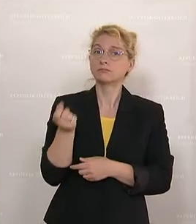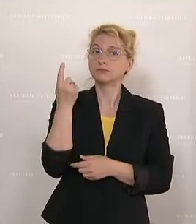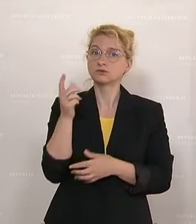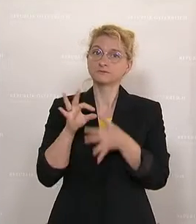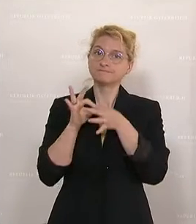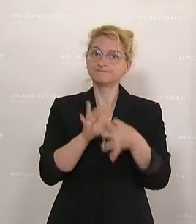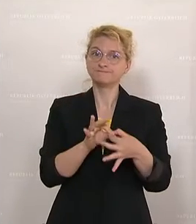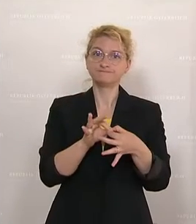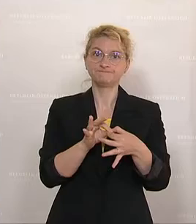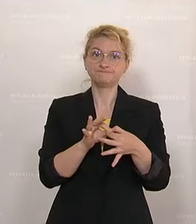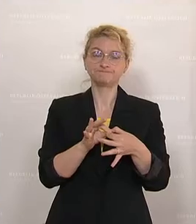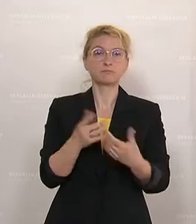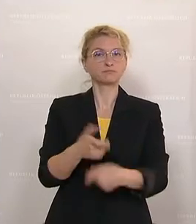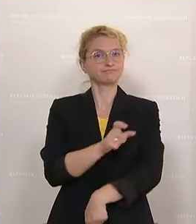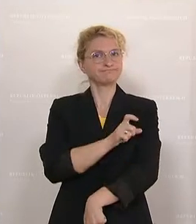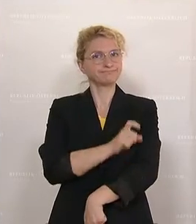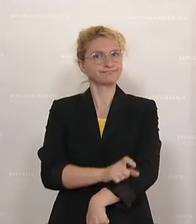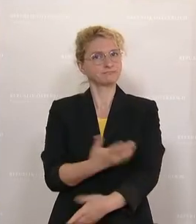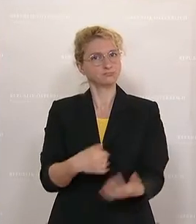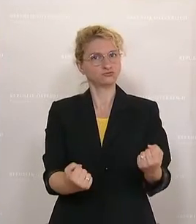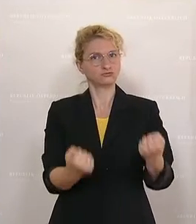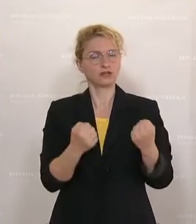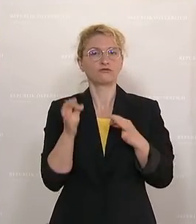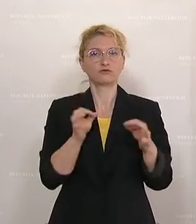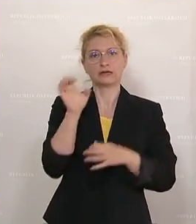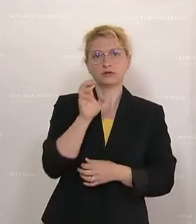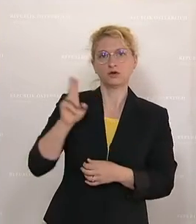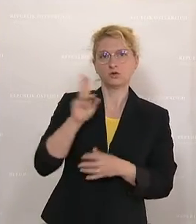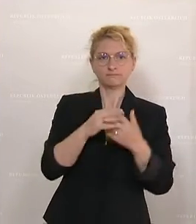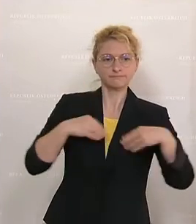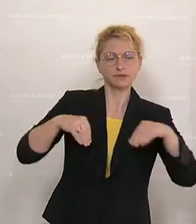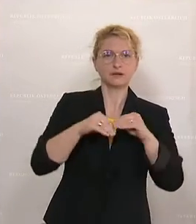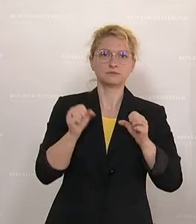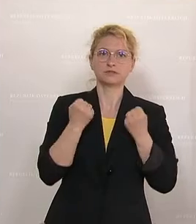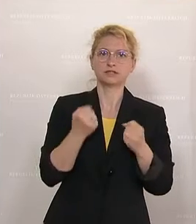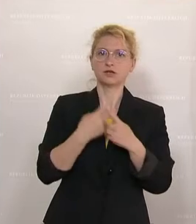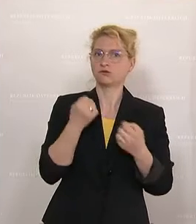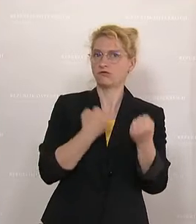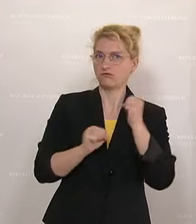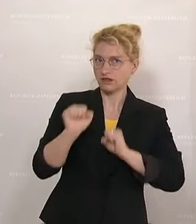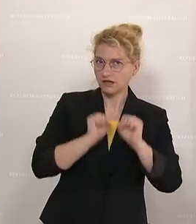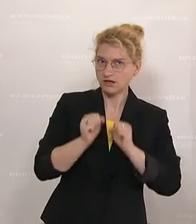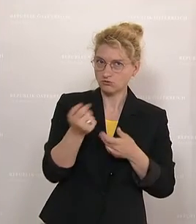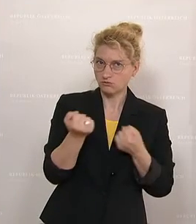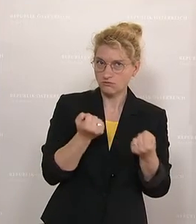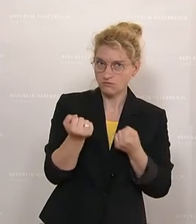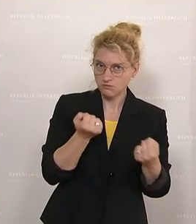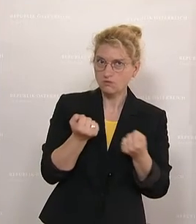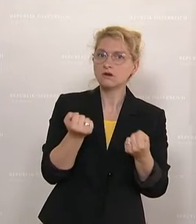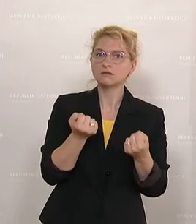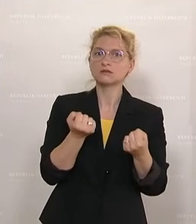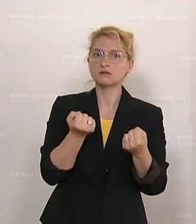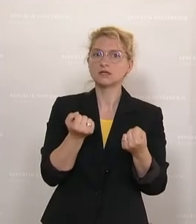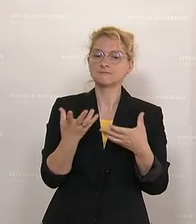eine stärkere Resilienz der Europäischen Union im Bereich der gemeinsamen Sicherheits- und Verteidigungspolitik dafür